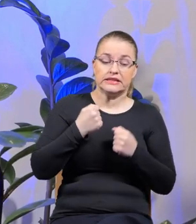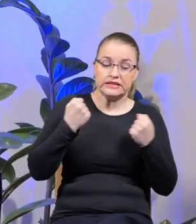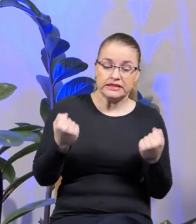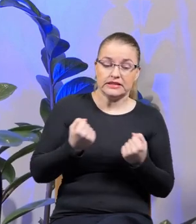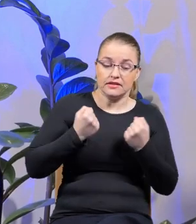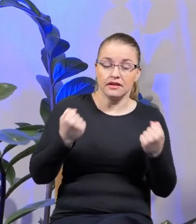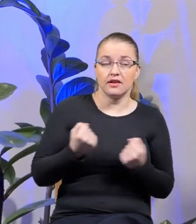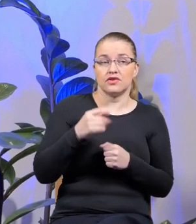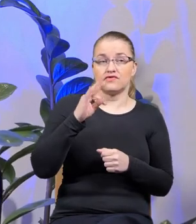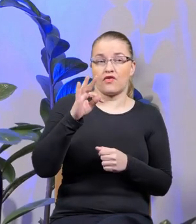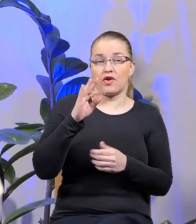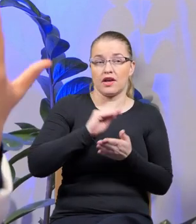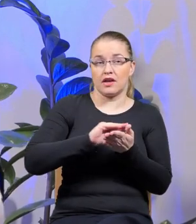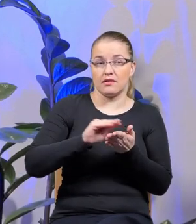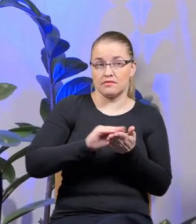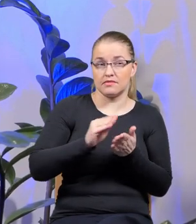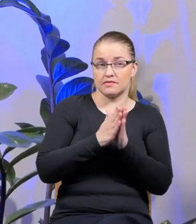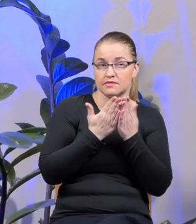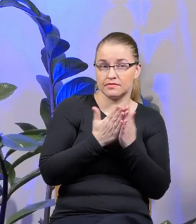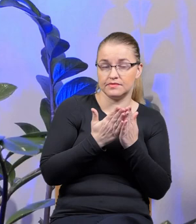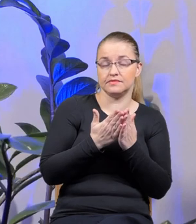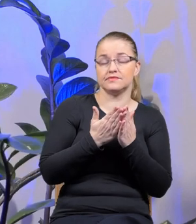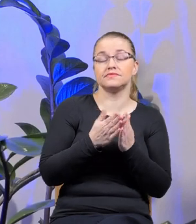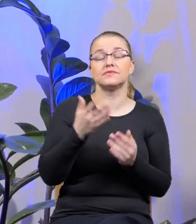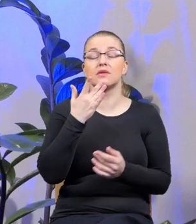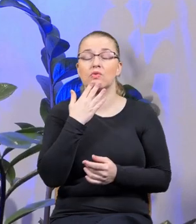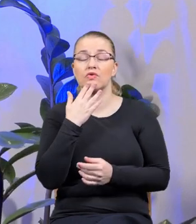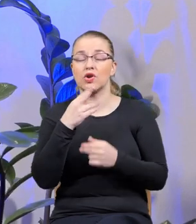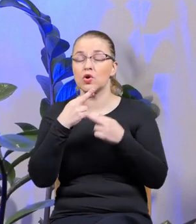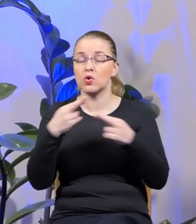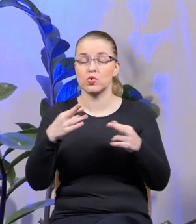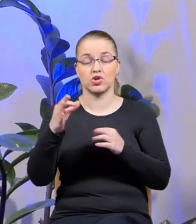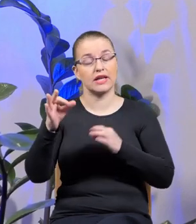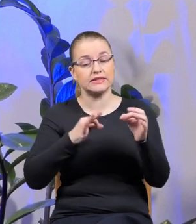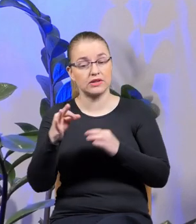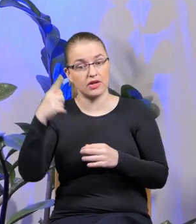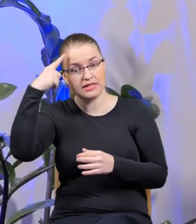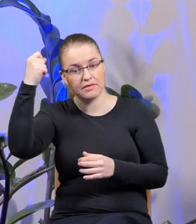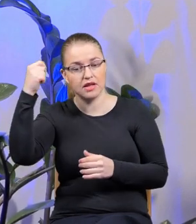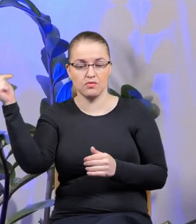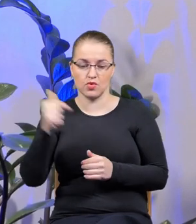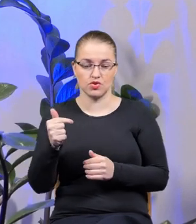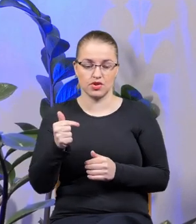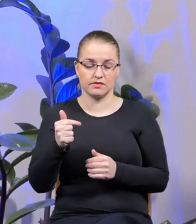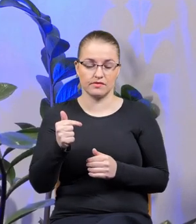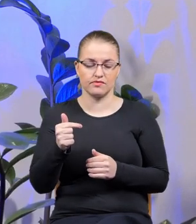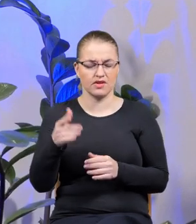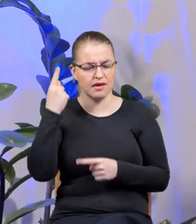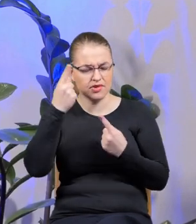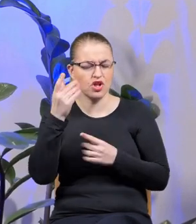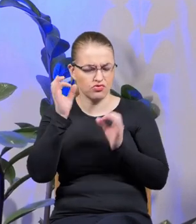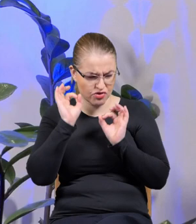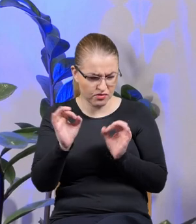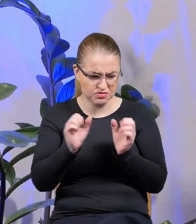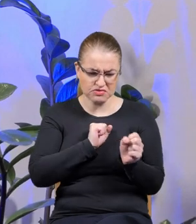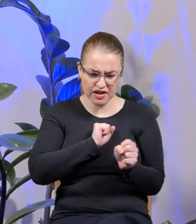pamięci, zmaganiu się z nadmiarem różnych historii do zapamiętania, to myślę sobie, że dobrze, że jest tak